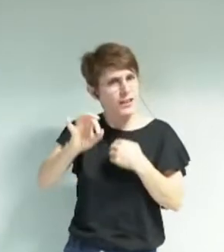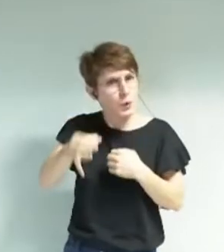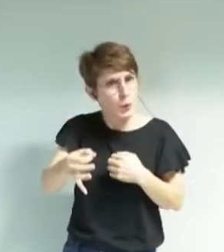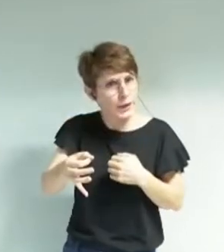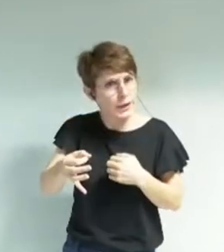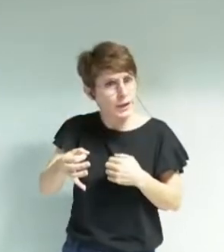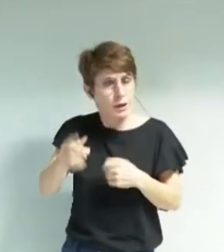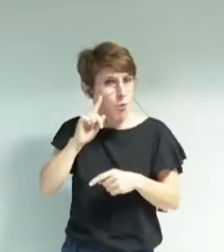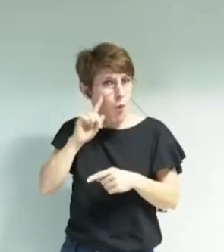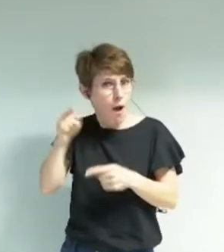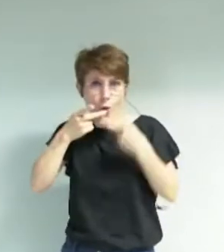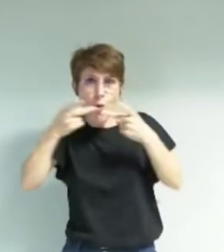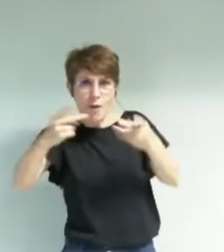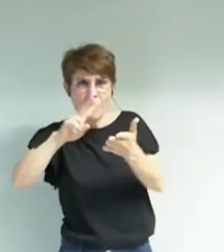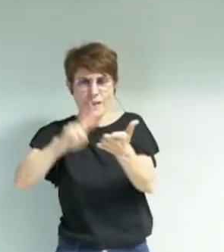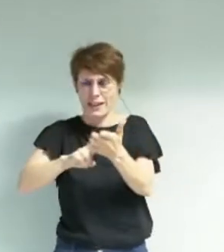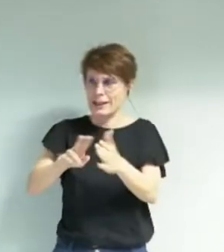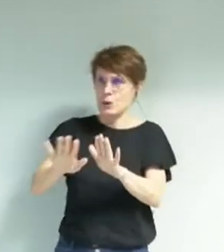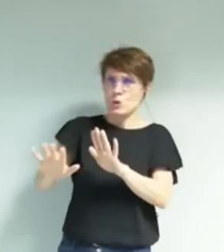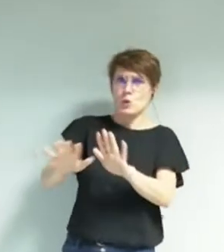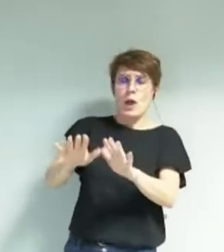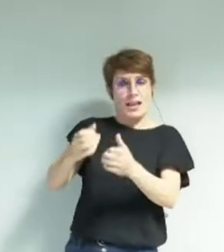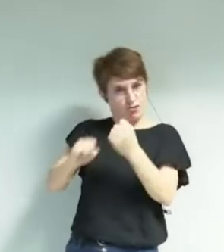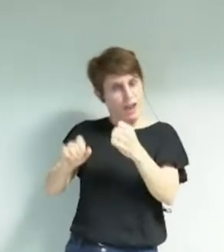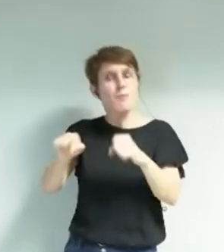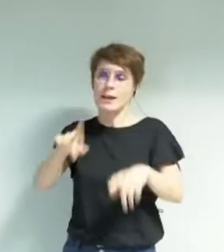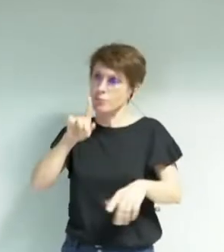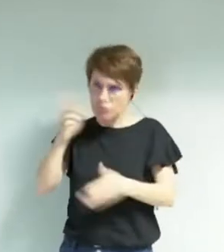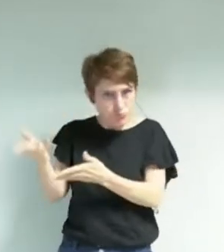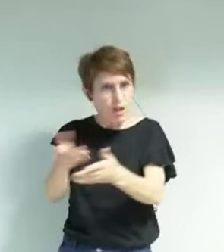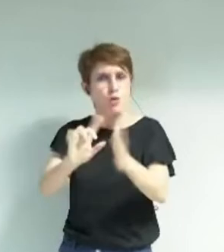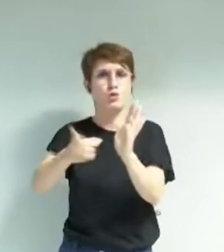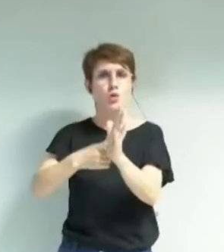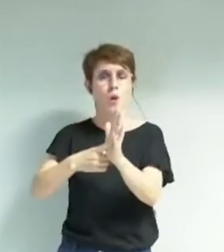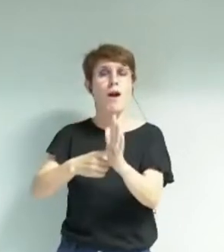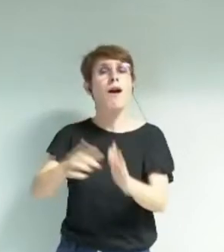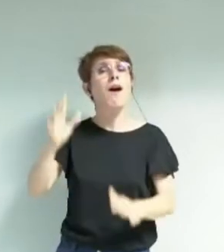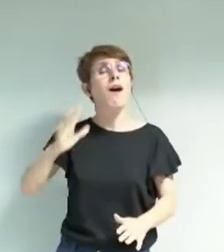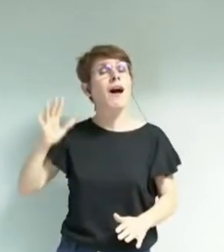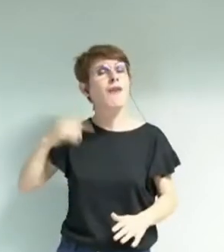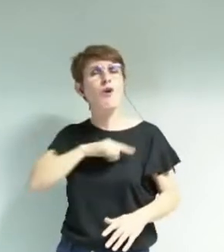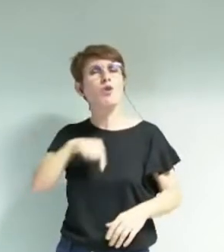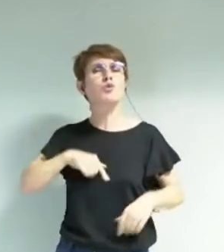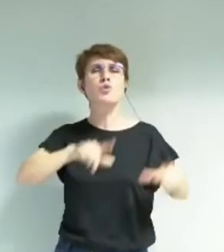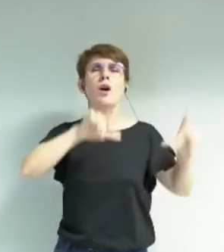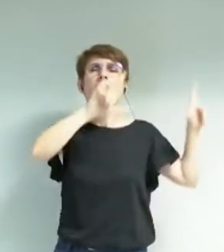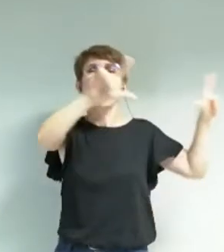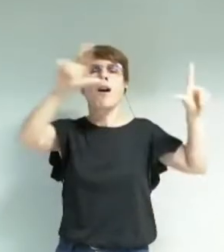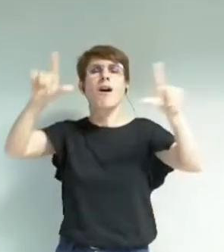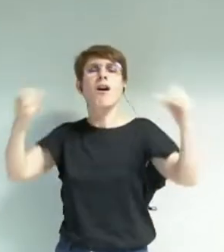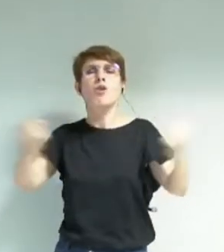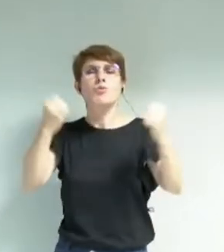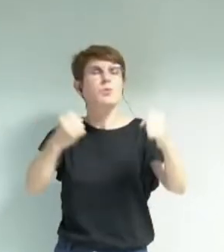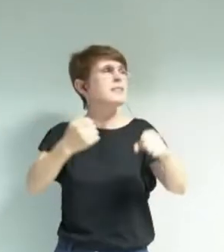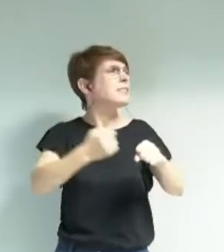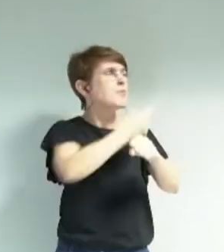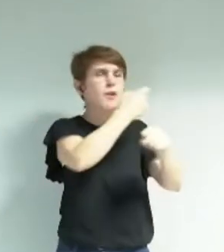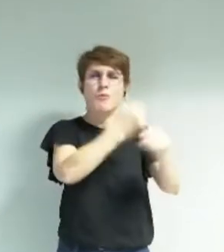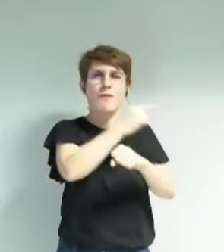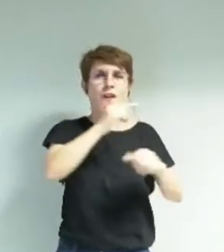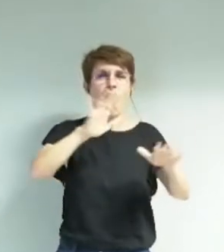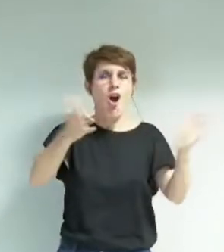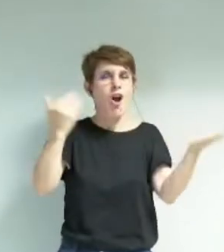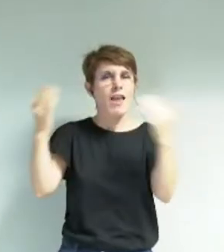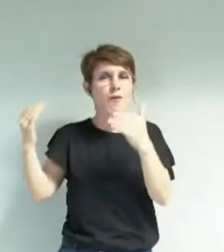les vérités qu'ils énoncent. Ceux qui défendaient la publicité quand nous avons pris la décision de la faire reculer dans notre ville sont les mêmes aujourd'hui